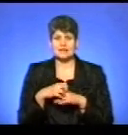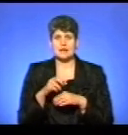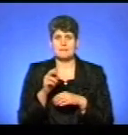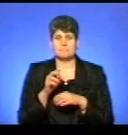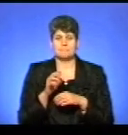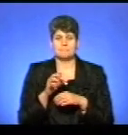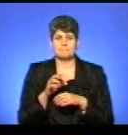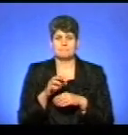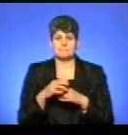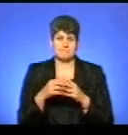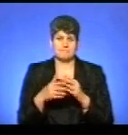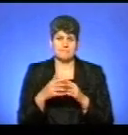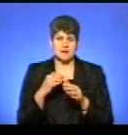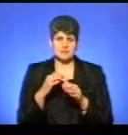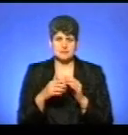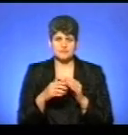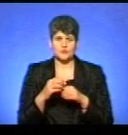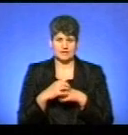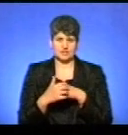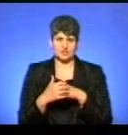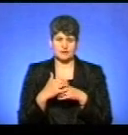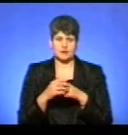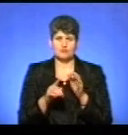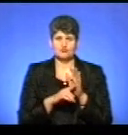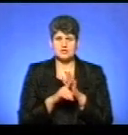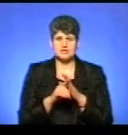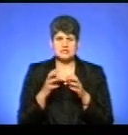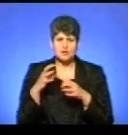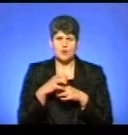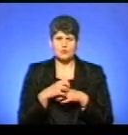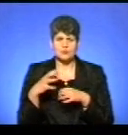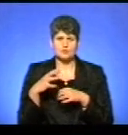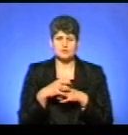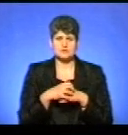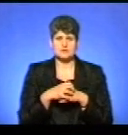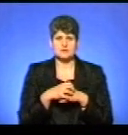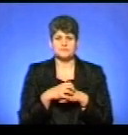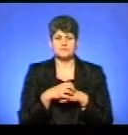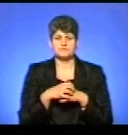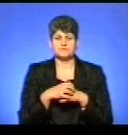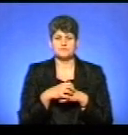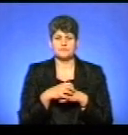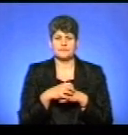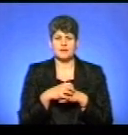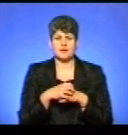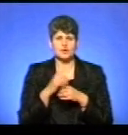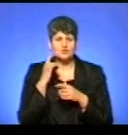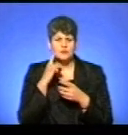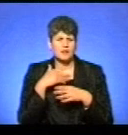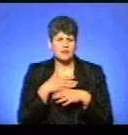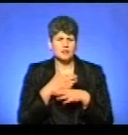Отак, тут, де чеколона, почав кусати, почав пальці дуже тріщати.